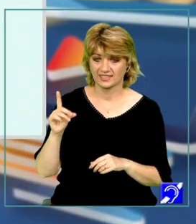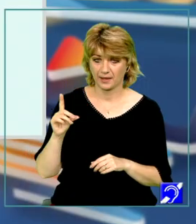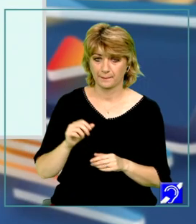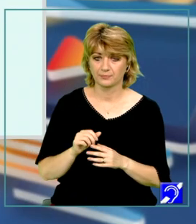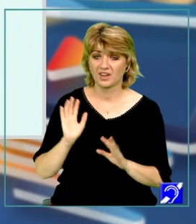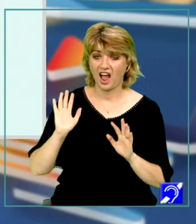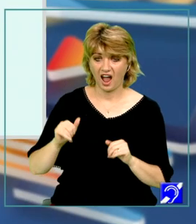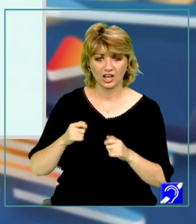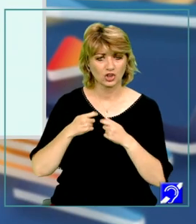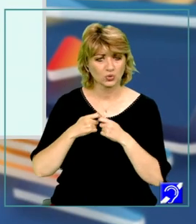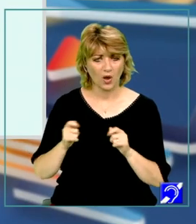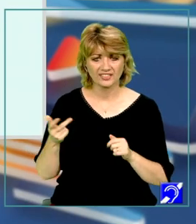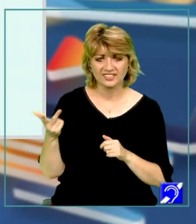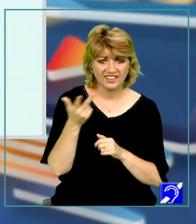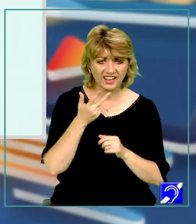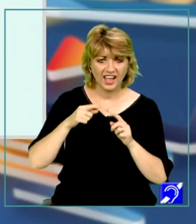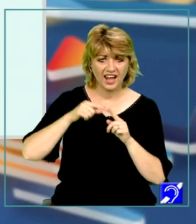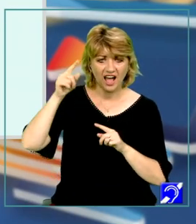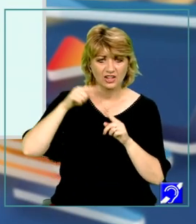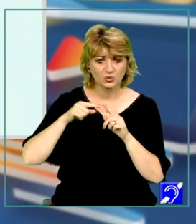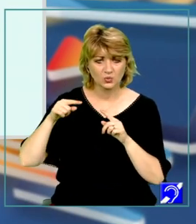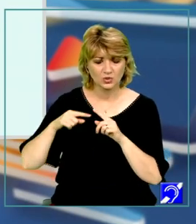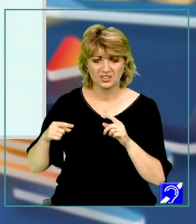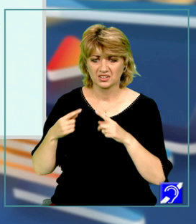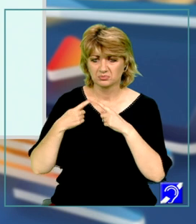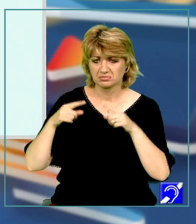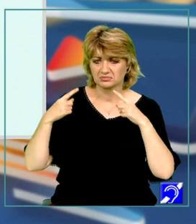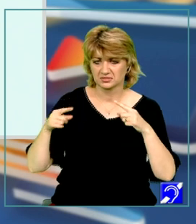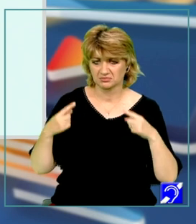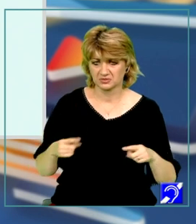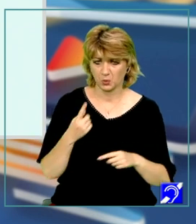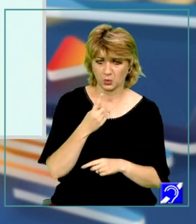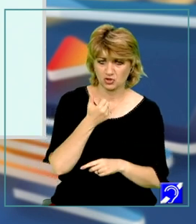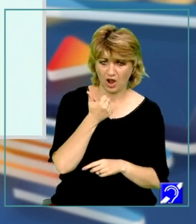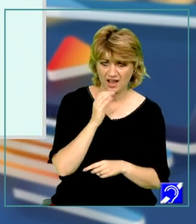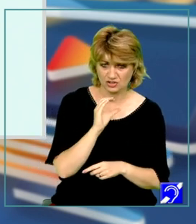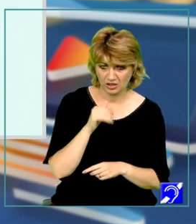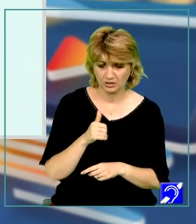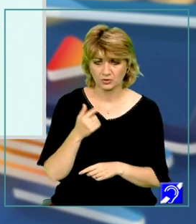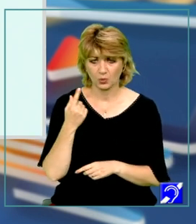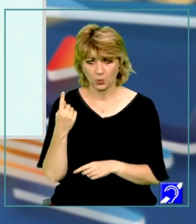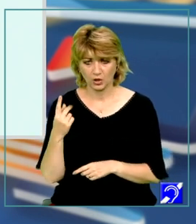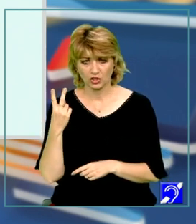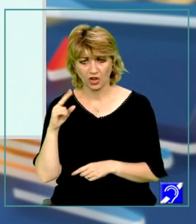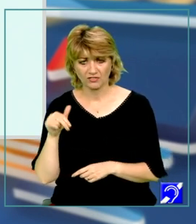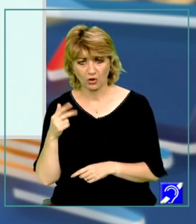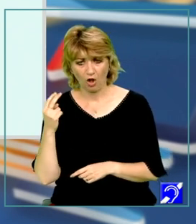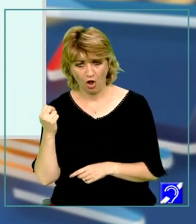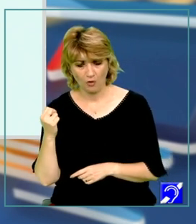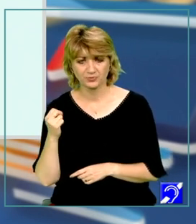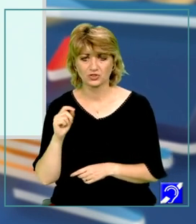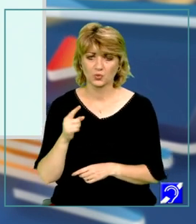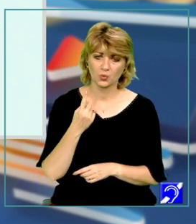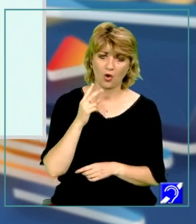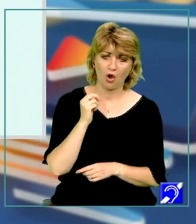are toate cele 3 laturi de lungime diferite, una de 6 cm, una de 2,8 cm, una de